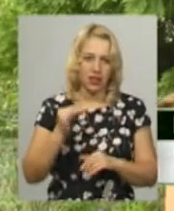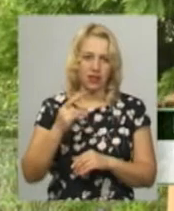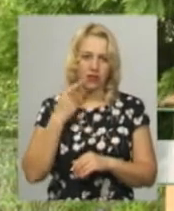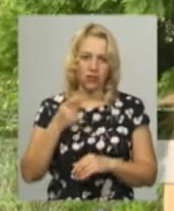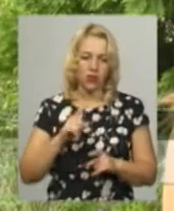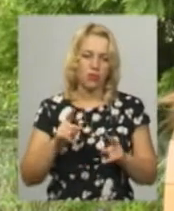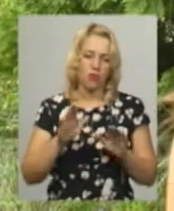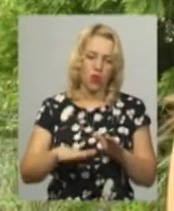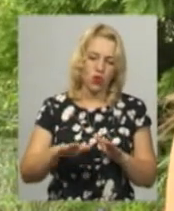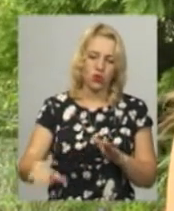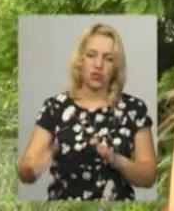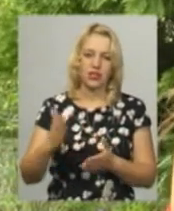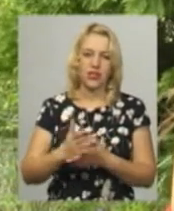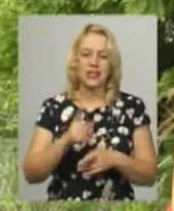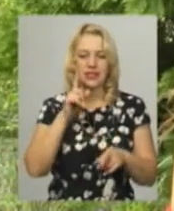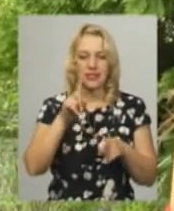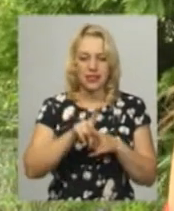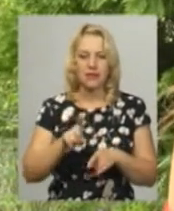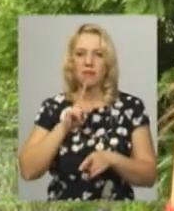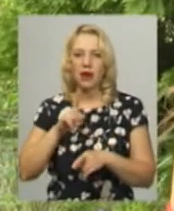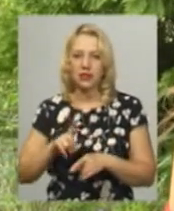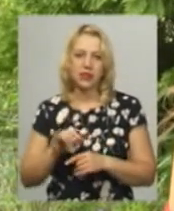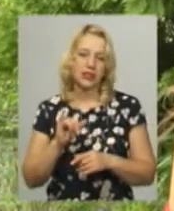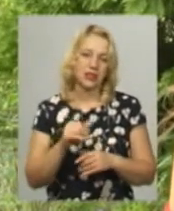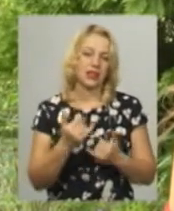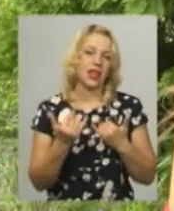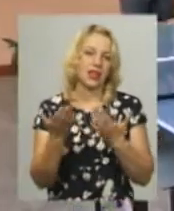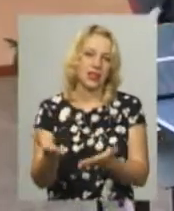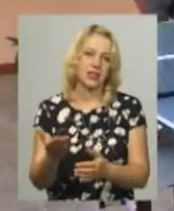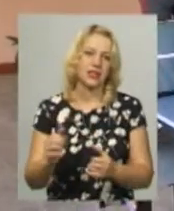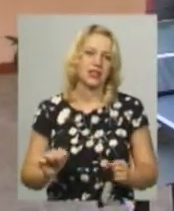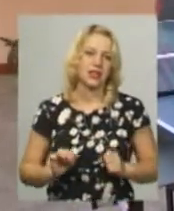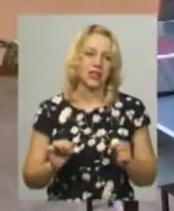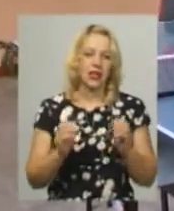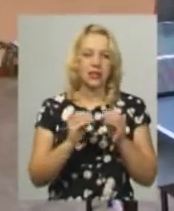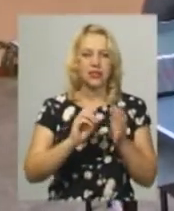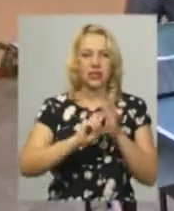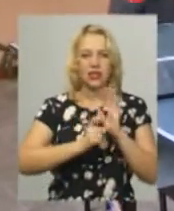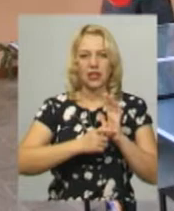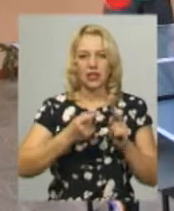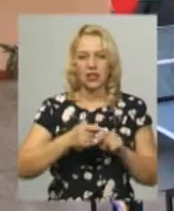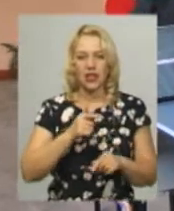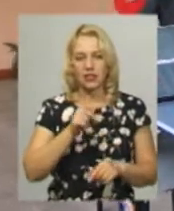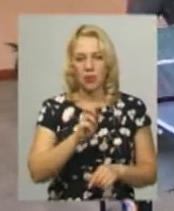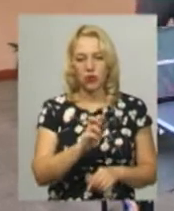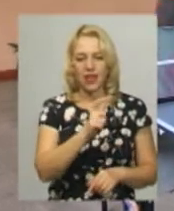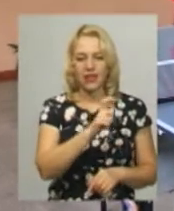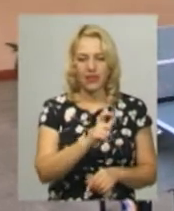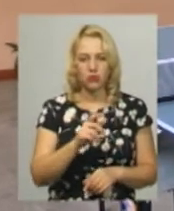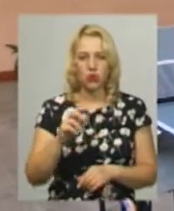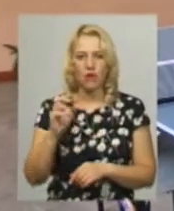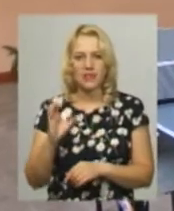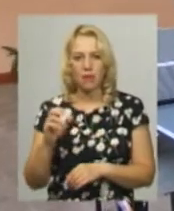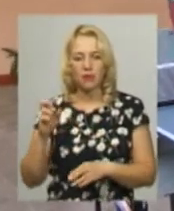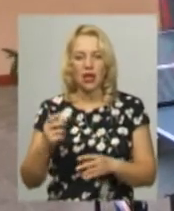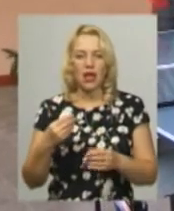младші сестри є, брати в цій школі, теж для них старалися. Десятикласники Богдан Клівцов і Степан Стрихарчук грають у